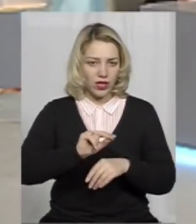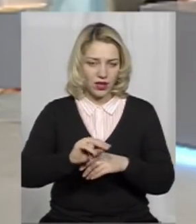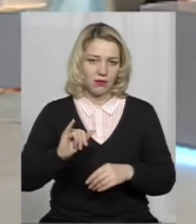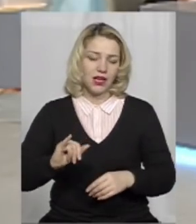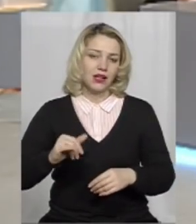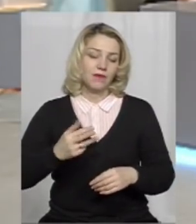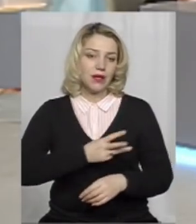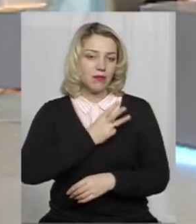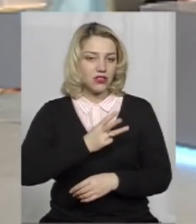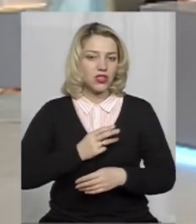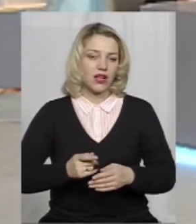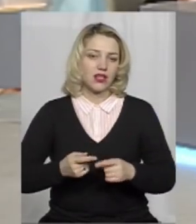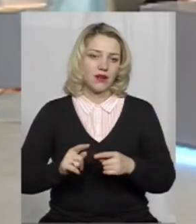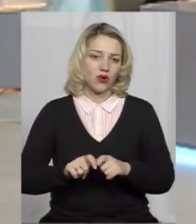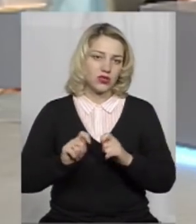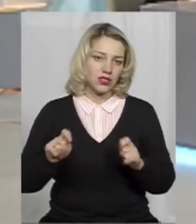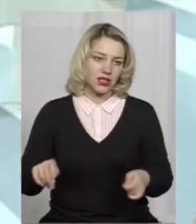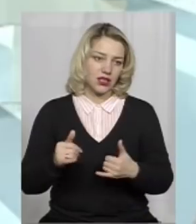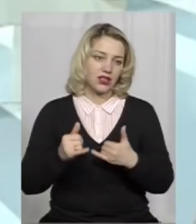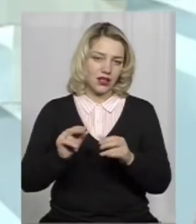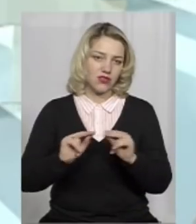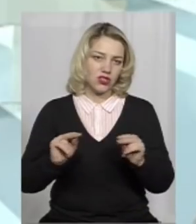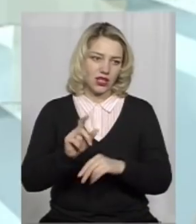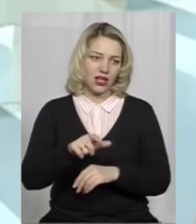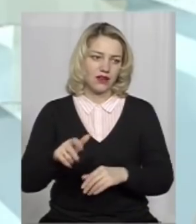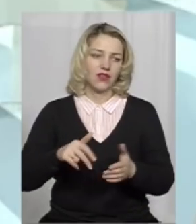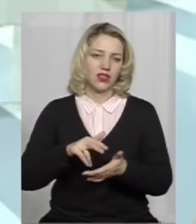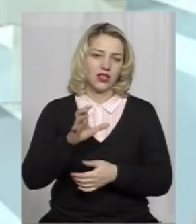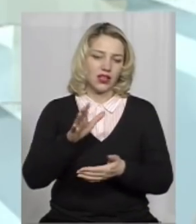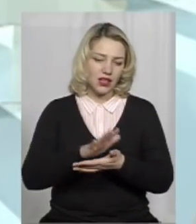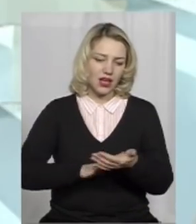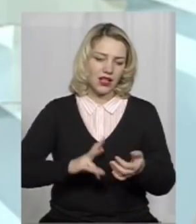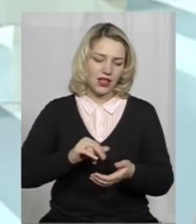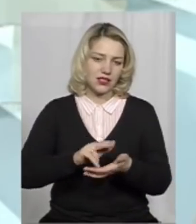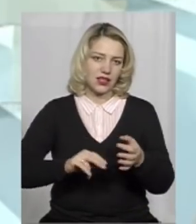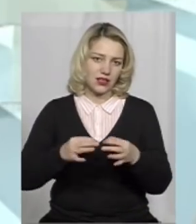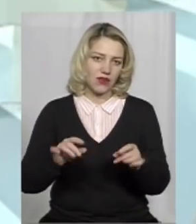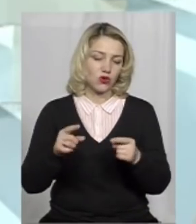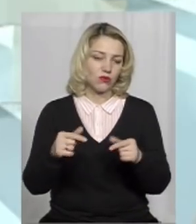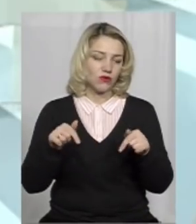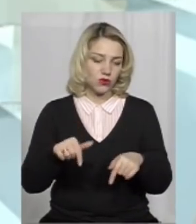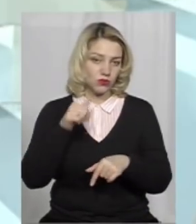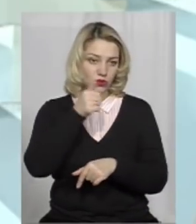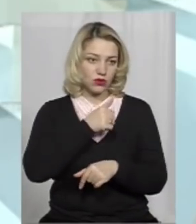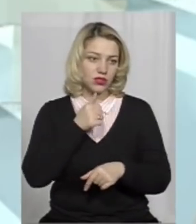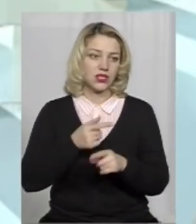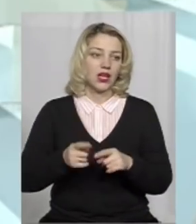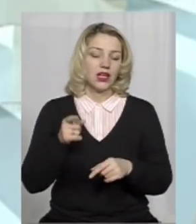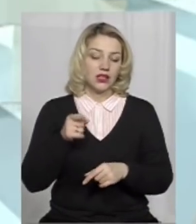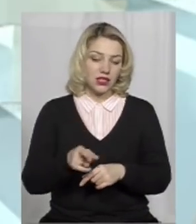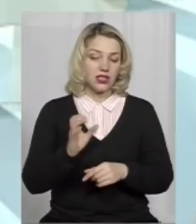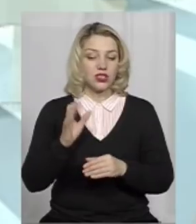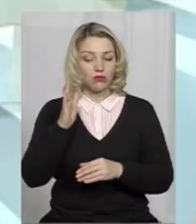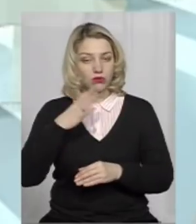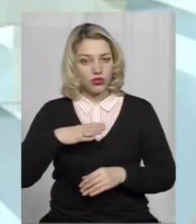І бажання, розкрили бажання для вчителів іти далі на сертифікацію. Тому в цьому році тільки тисяча, а